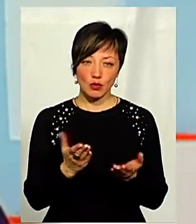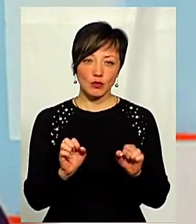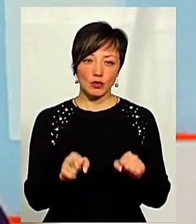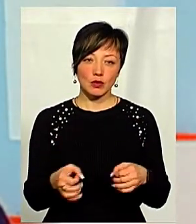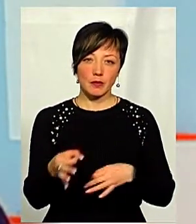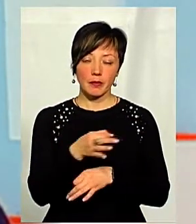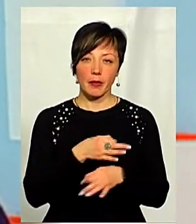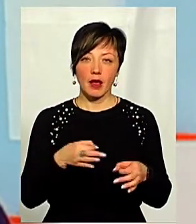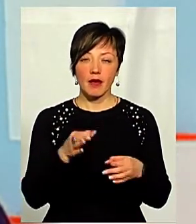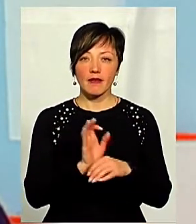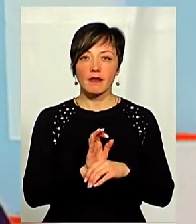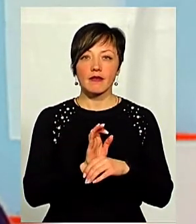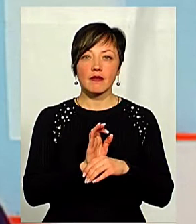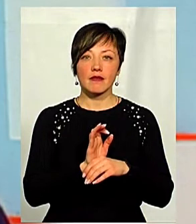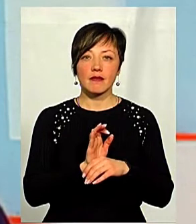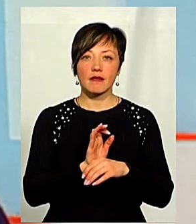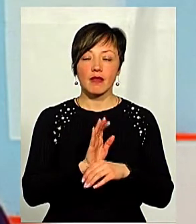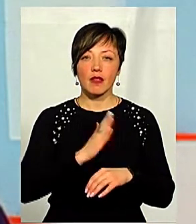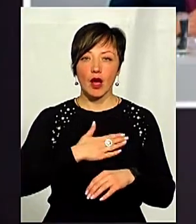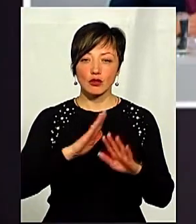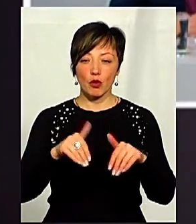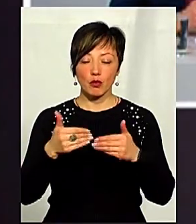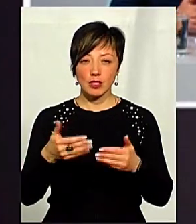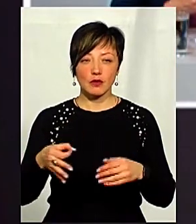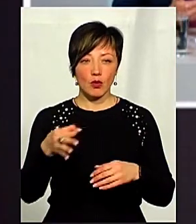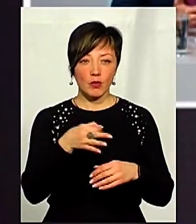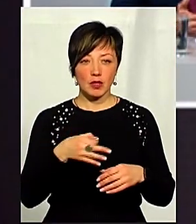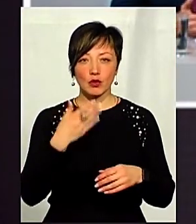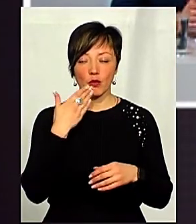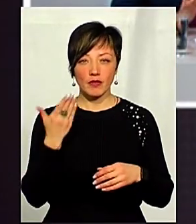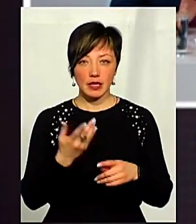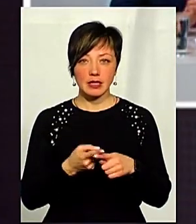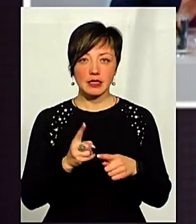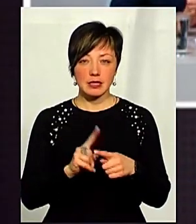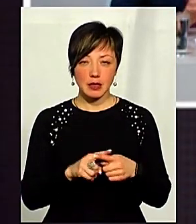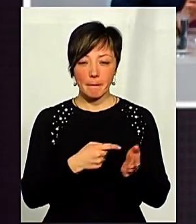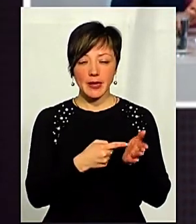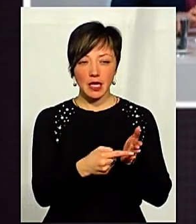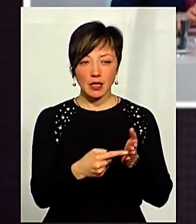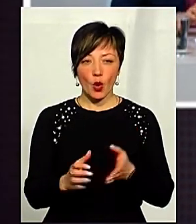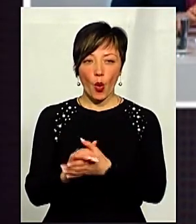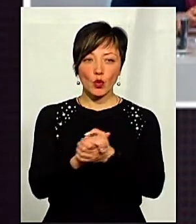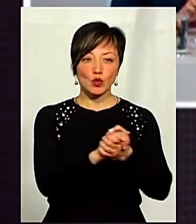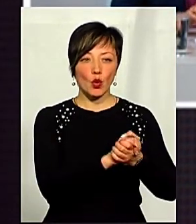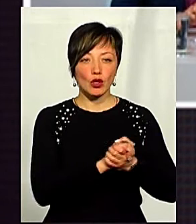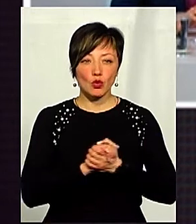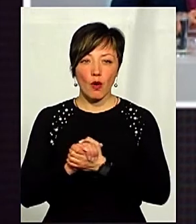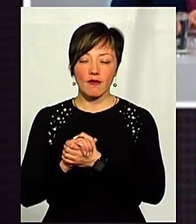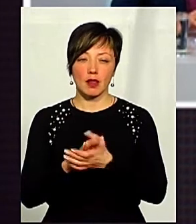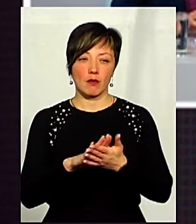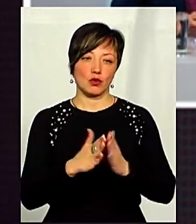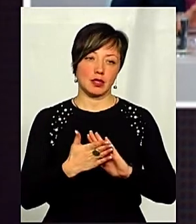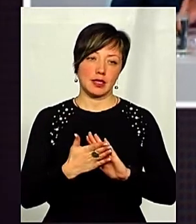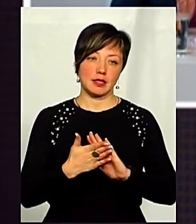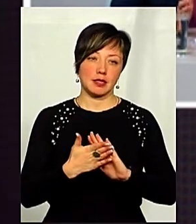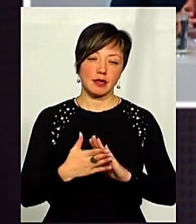підлягає прилюдинню? Навіть відправили вже наші пропозиції від області, тому що я їх доповідав. І це, як ще раз підкреслю, консолідована позиція. Консолідована